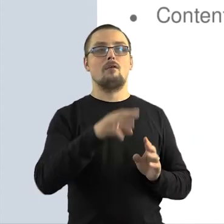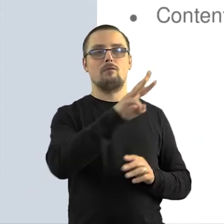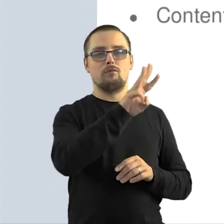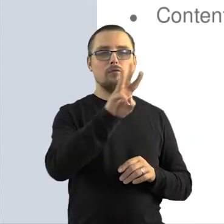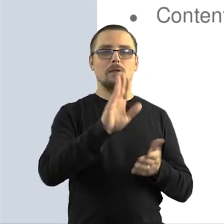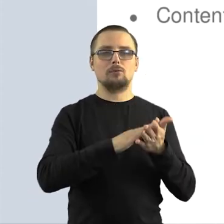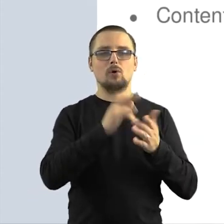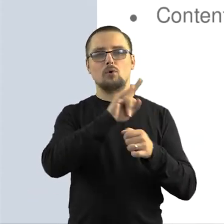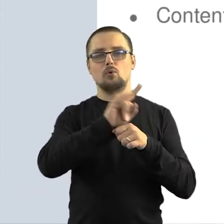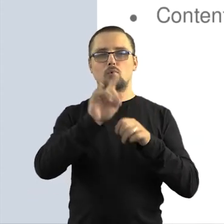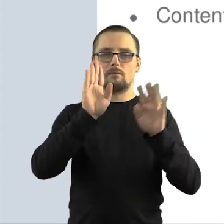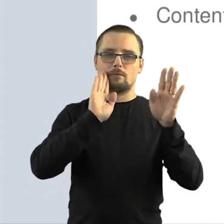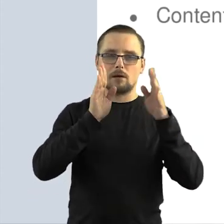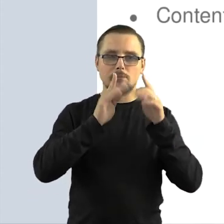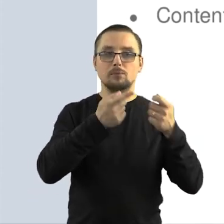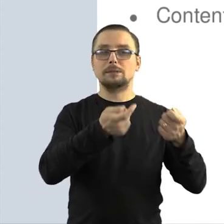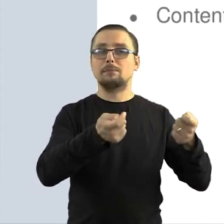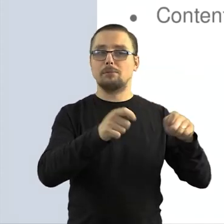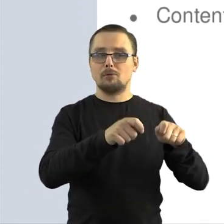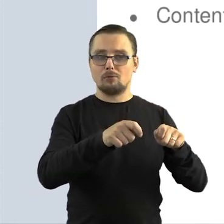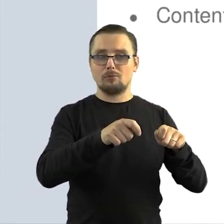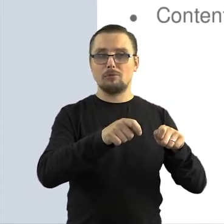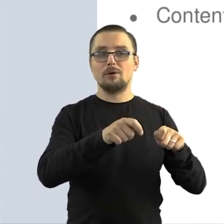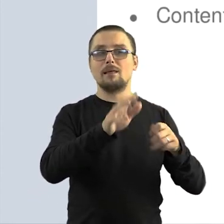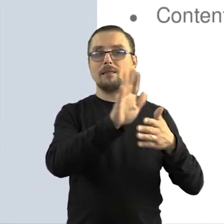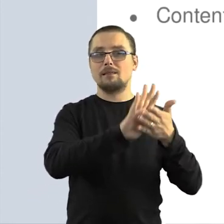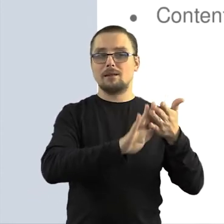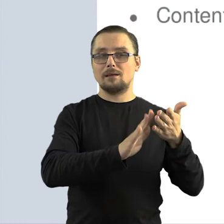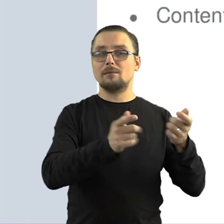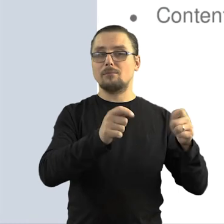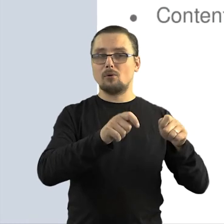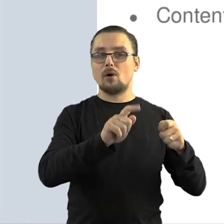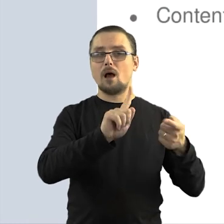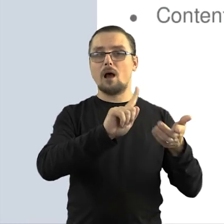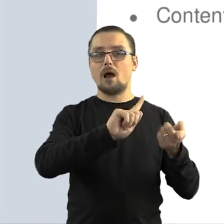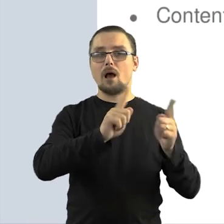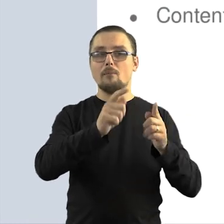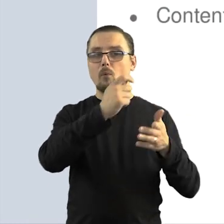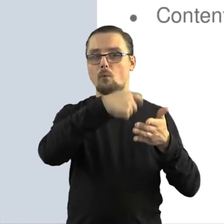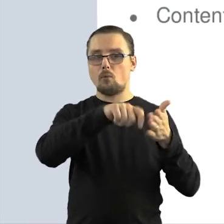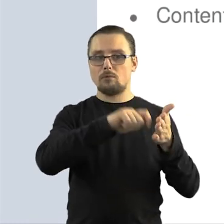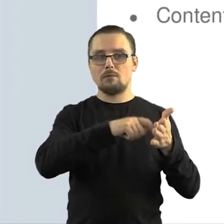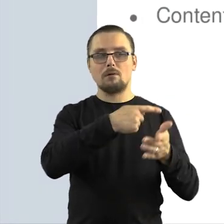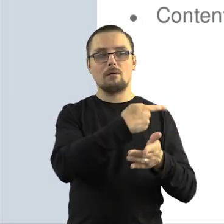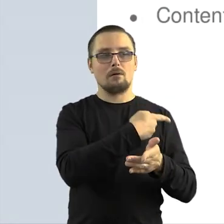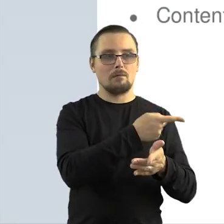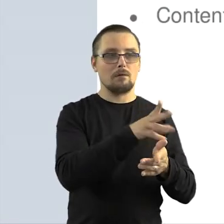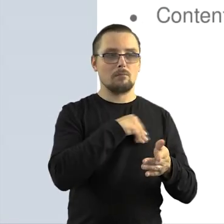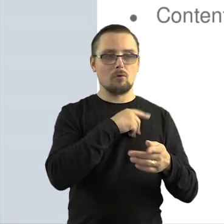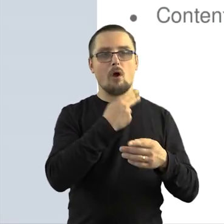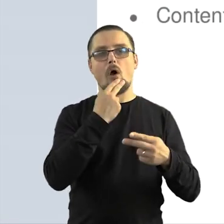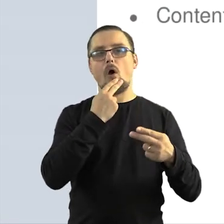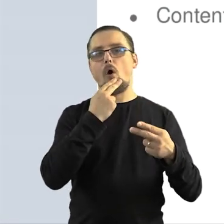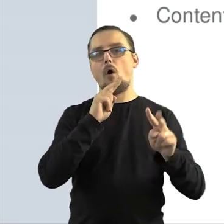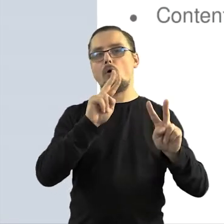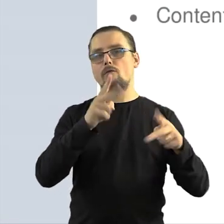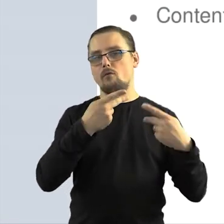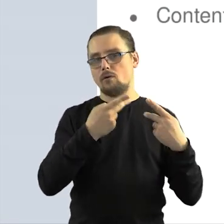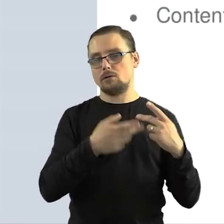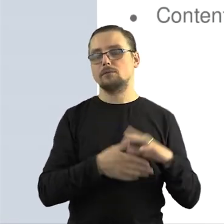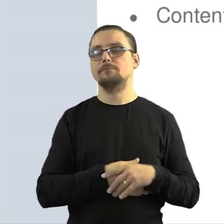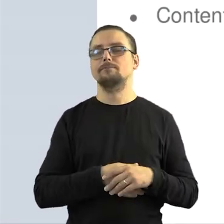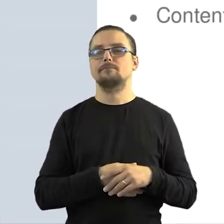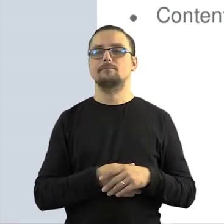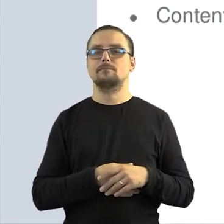ale też proszę pamiętać, że zawsze od decyzji platformy internetowej o tym, żeby zablokować daną treść, żeby daną treść ściągnąć czy usunąć,